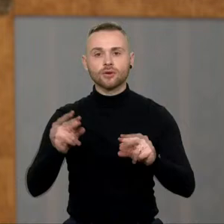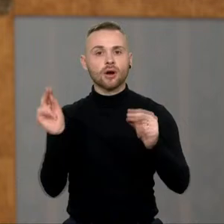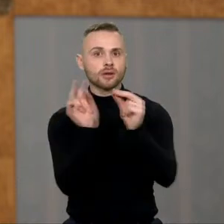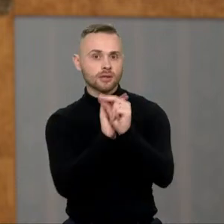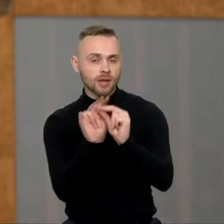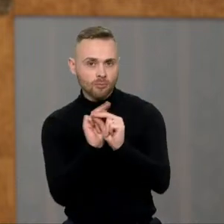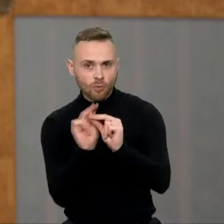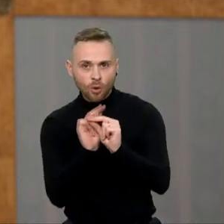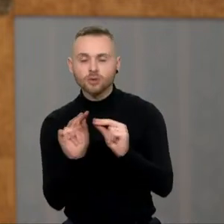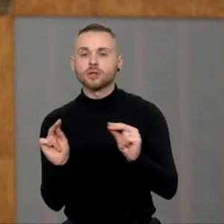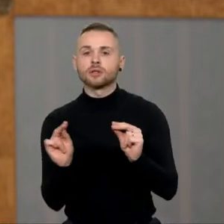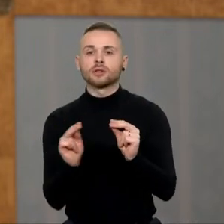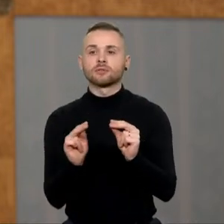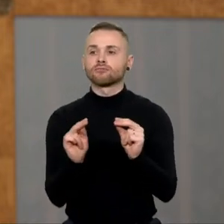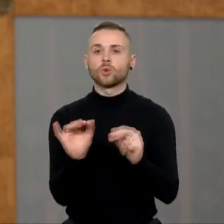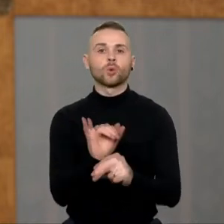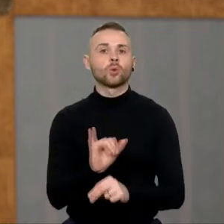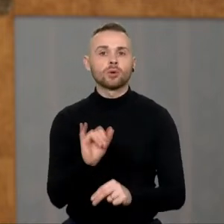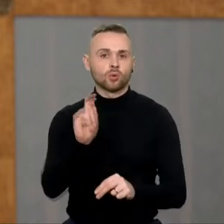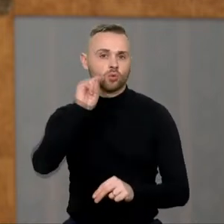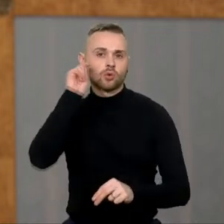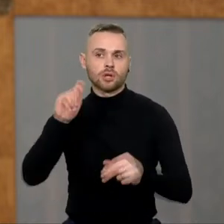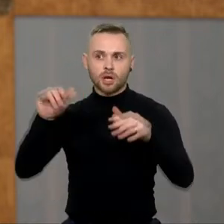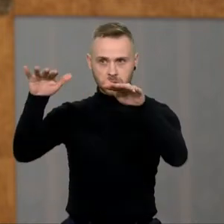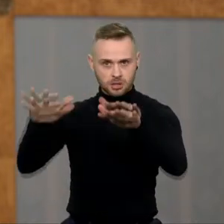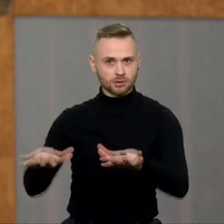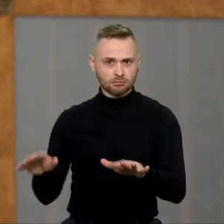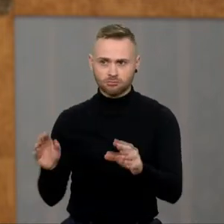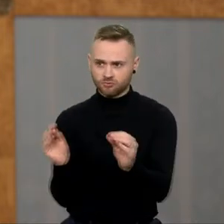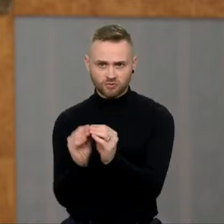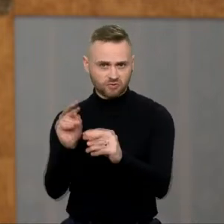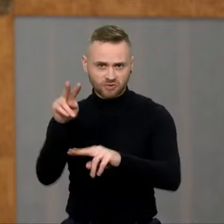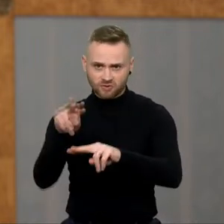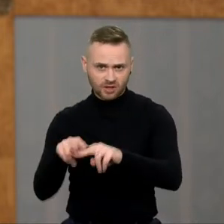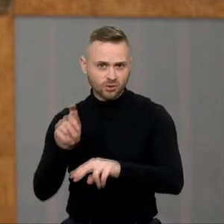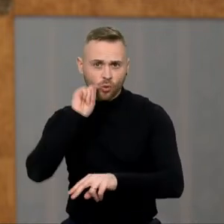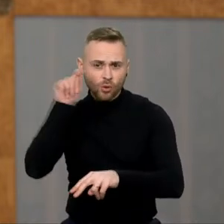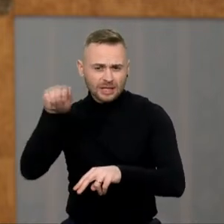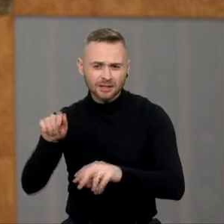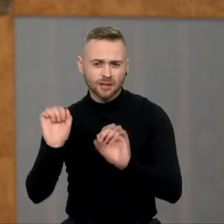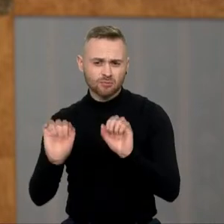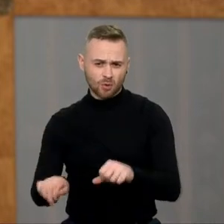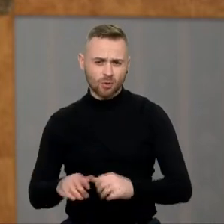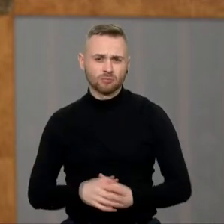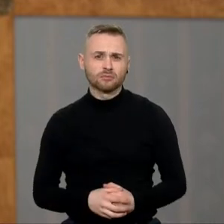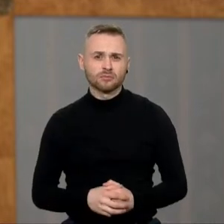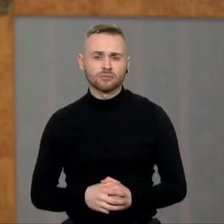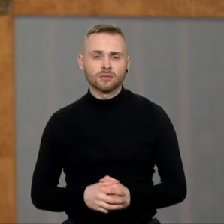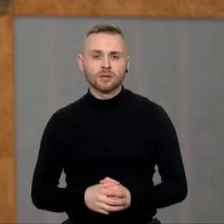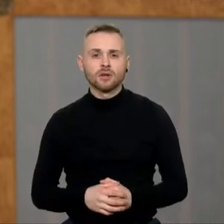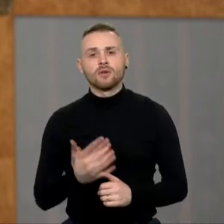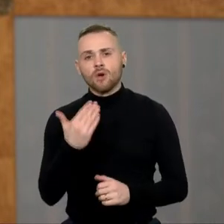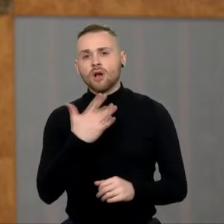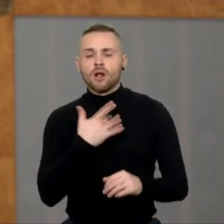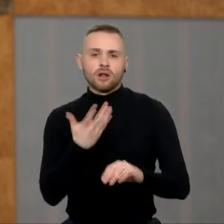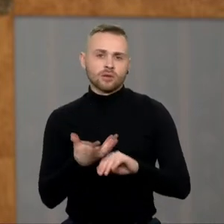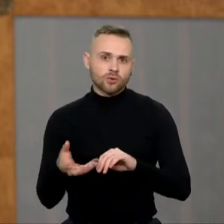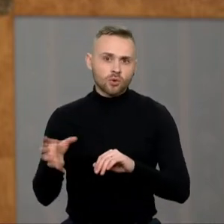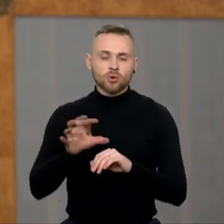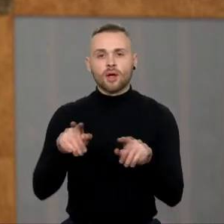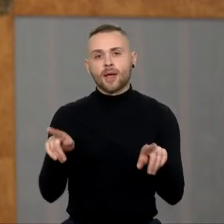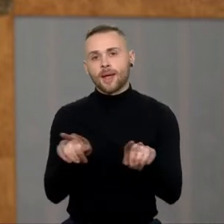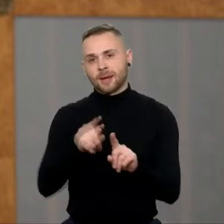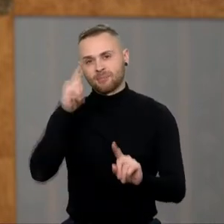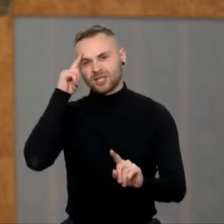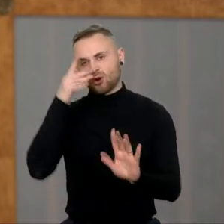darbai gali būti atliekami Ukrainos teritorijoje. Šiuo metu tai galbūt daugiau būtų psichologinio pabudžiojo ženklas